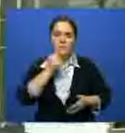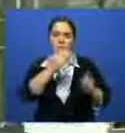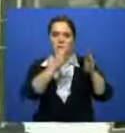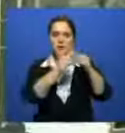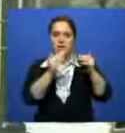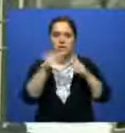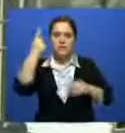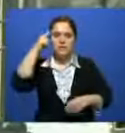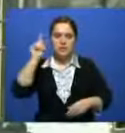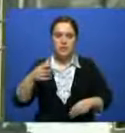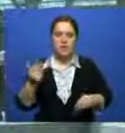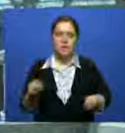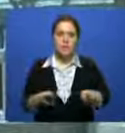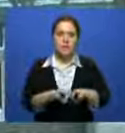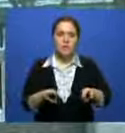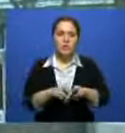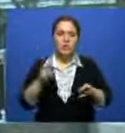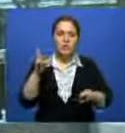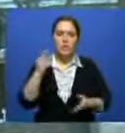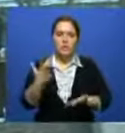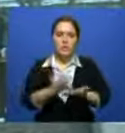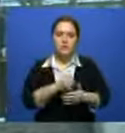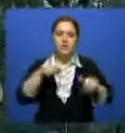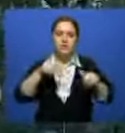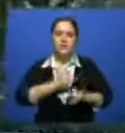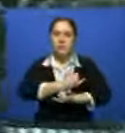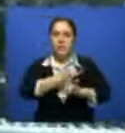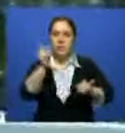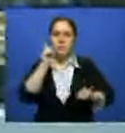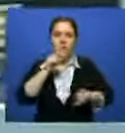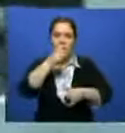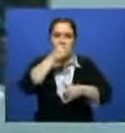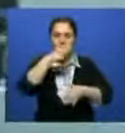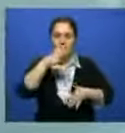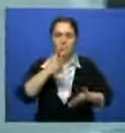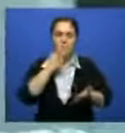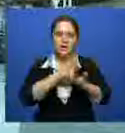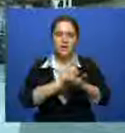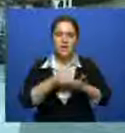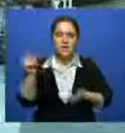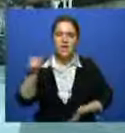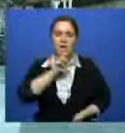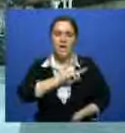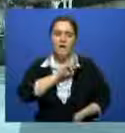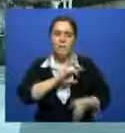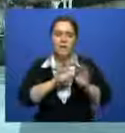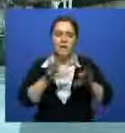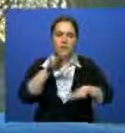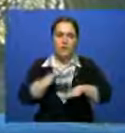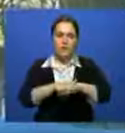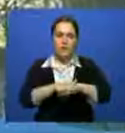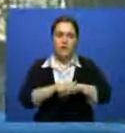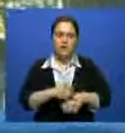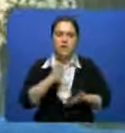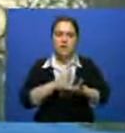Власти страны знают про положение бездомных, но найти оптимального решения пока не могут, считается трудница Семирного банка Наима Хасджи.